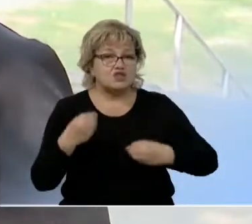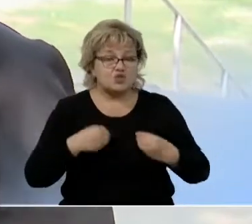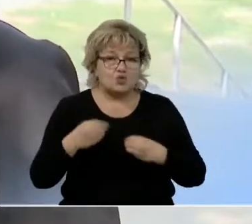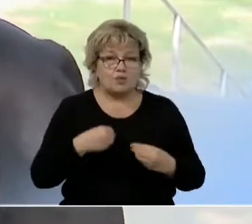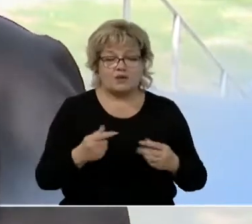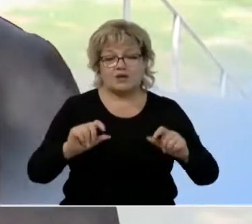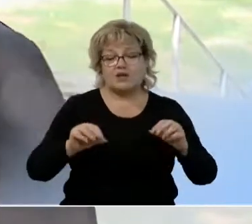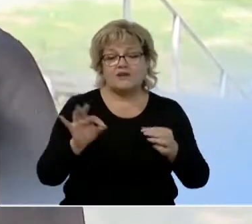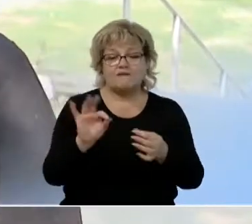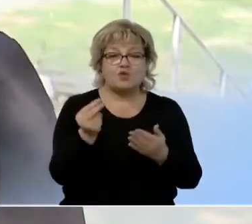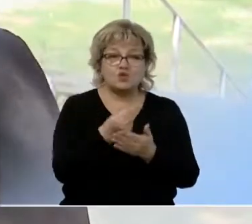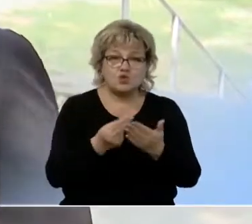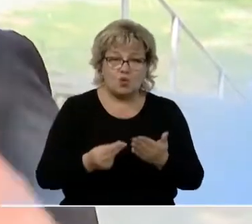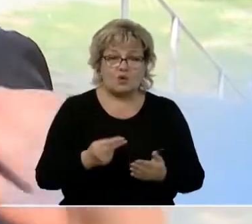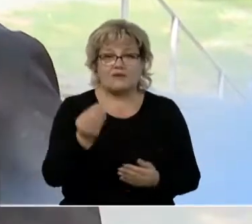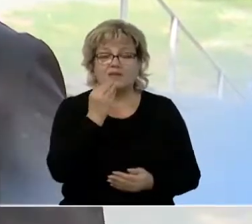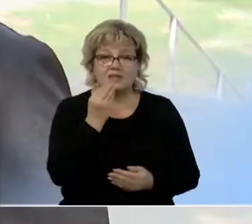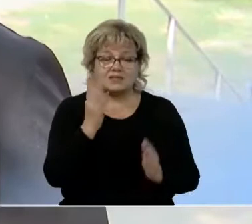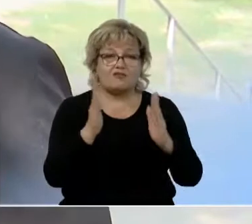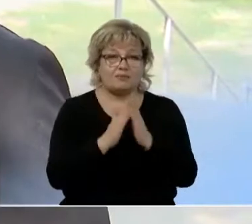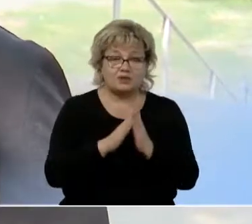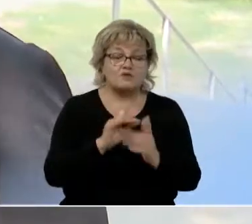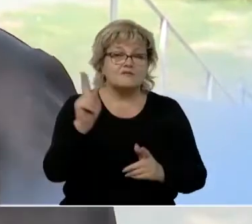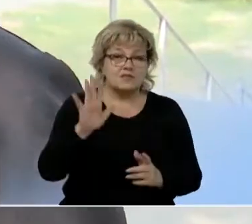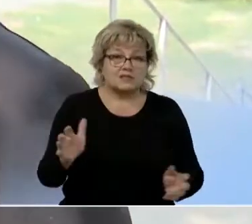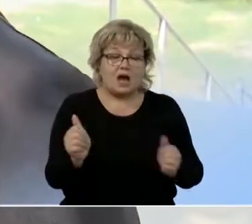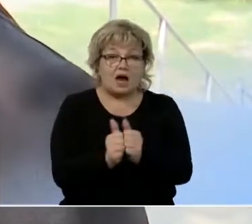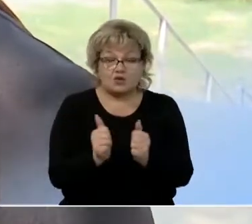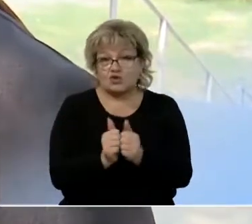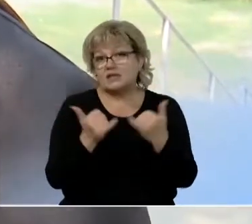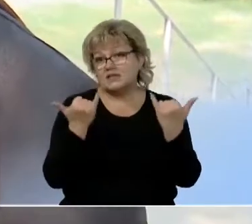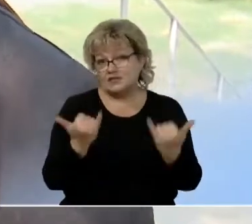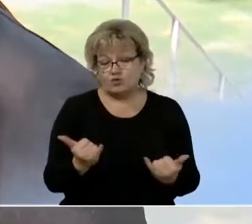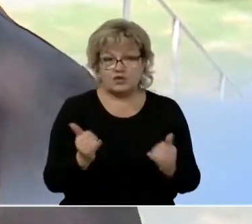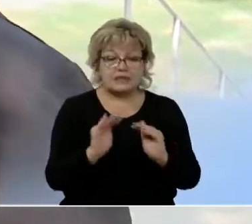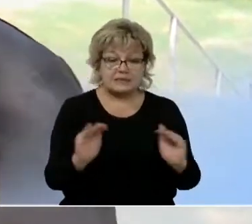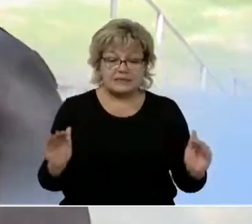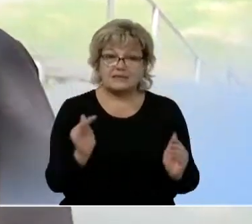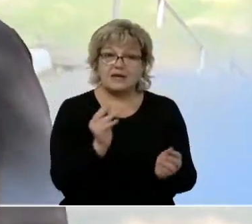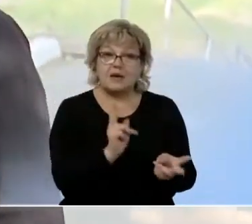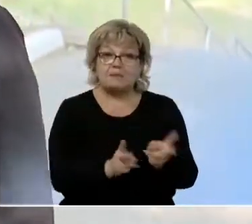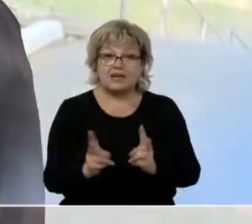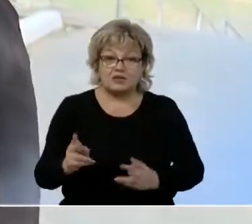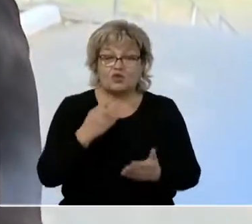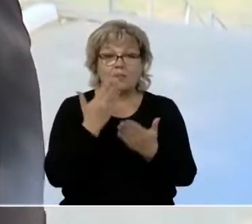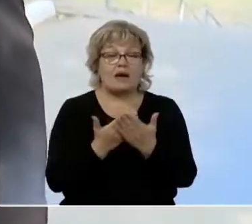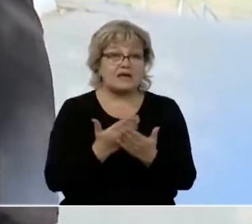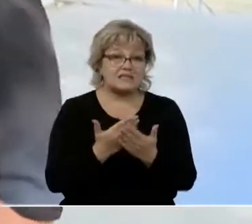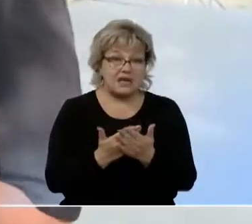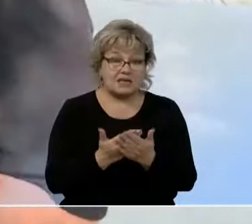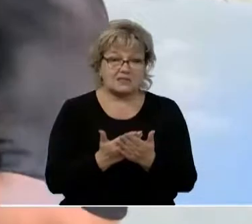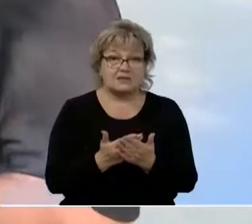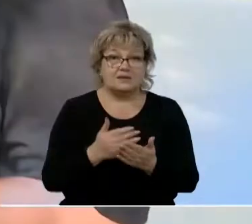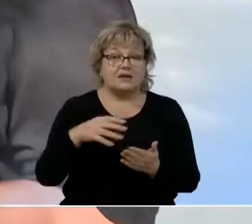узорах, и в быту, и в еде, и вокруг всегда окружали. Вот сегодня дети приготовили показать. Здесь